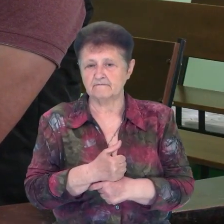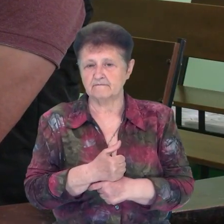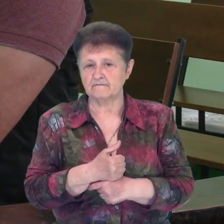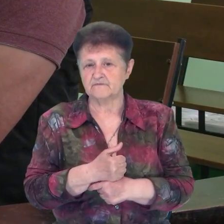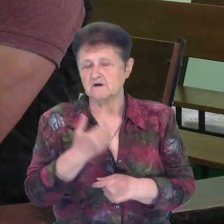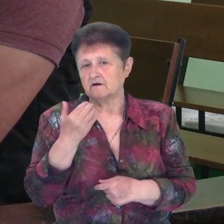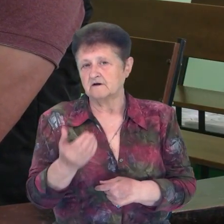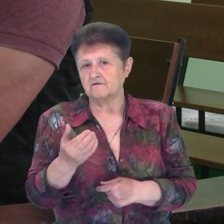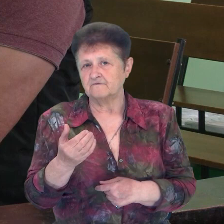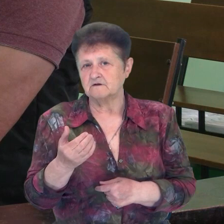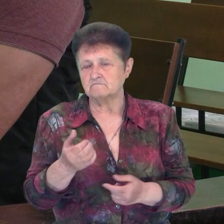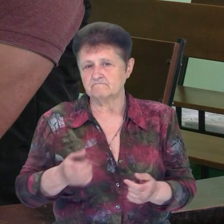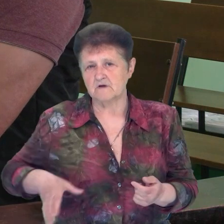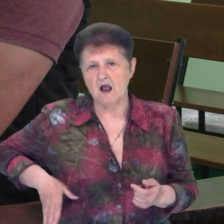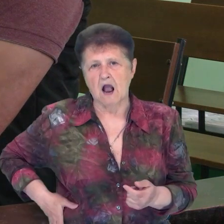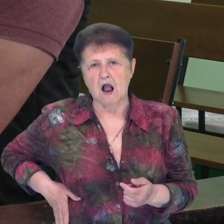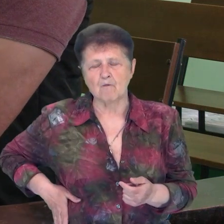Він розтягнув кобуру,